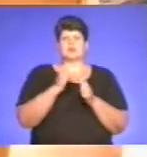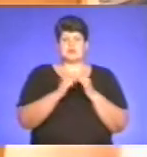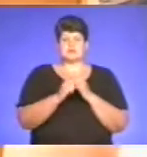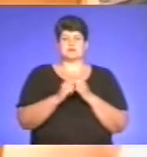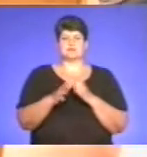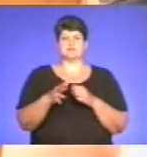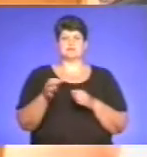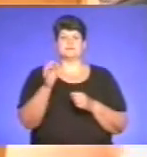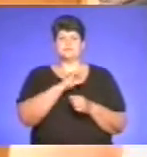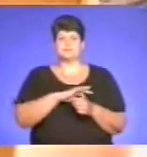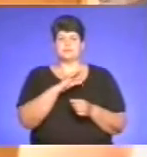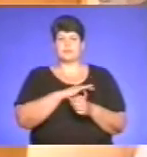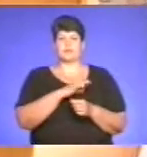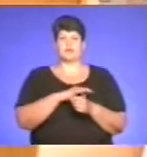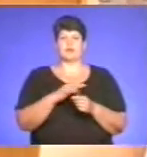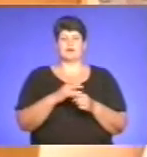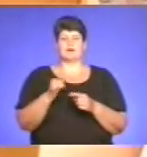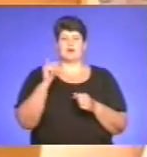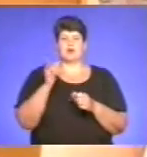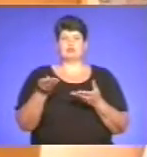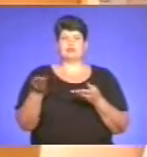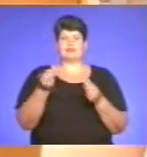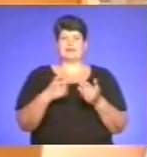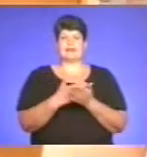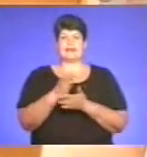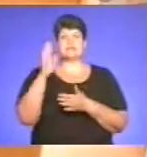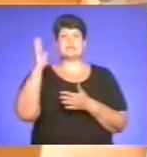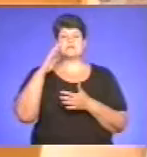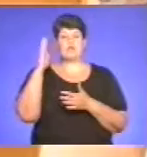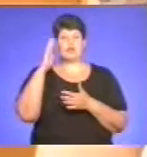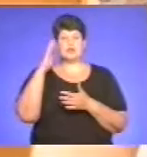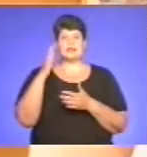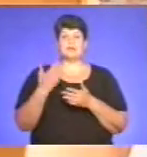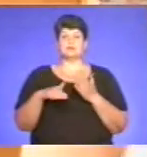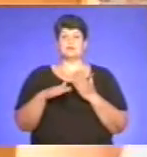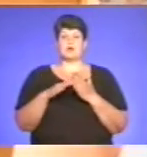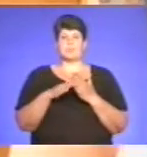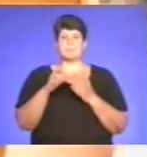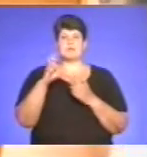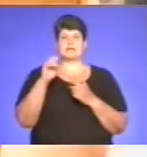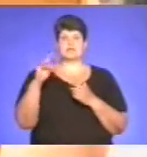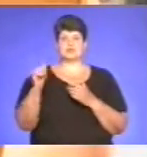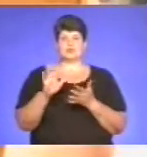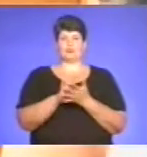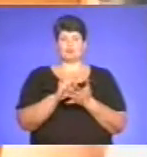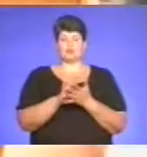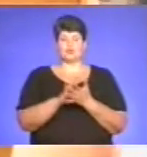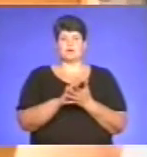мереж водопостачання негативно впливають на якість питної води та сприяють бактеріологічному забрудненню